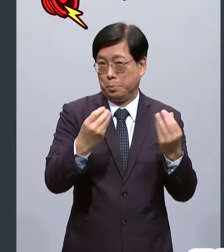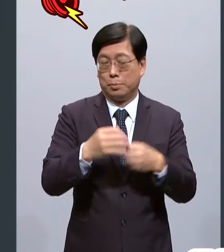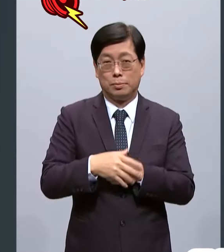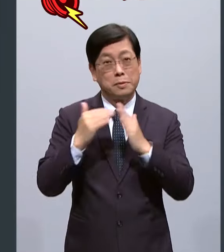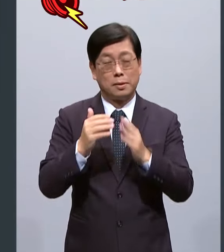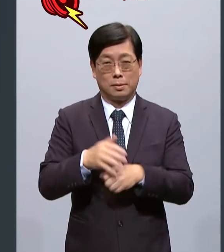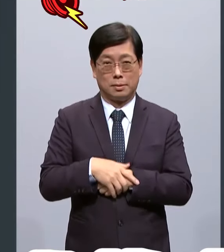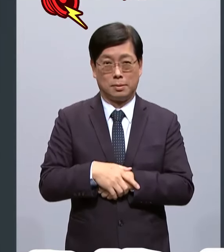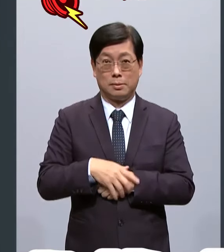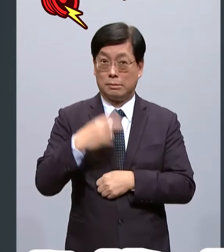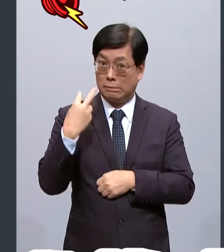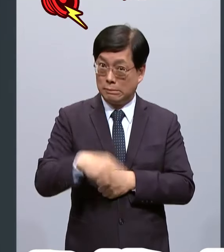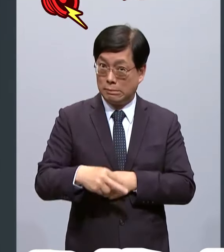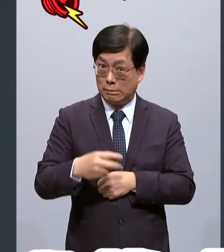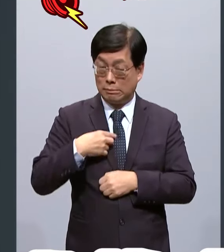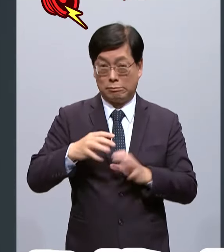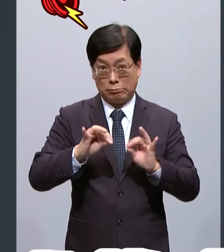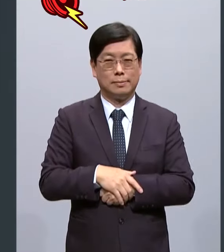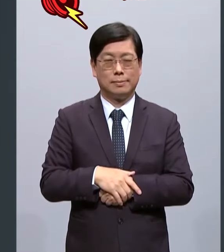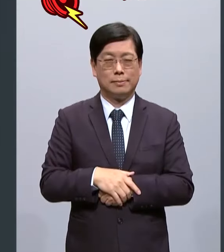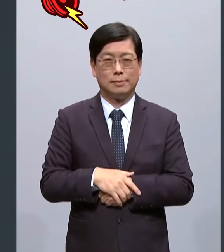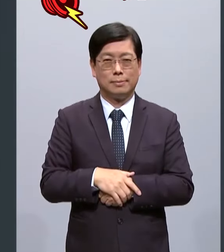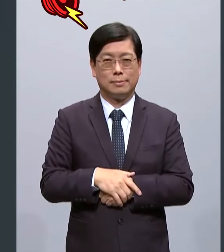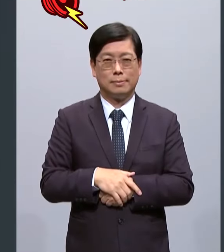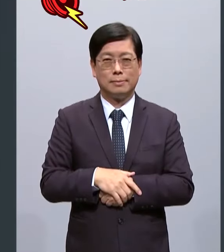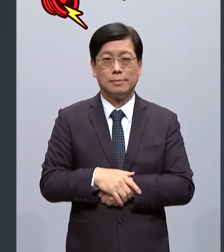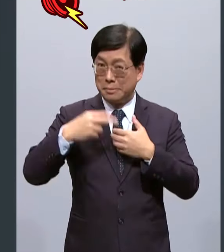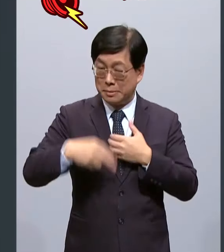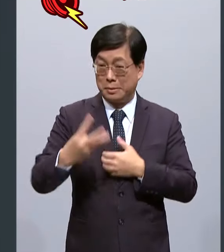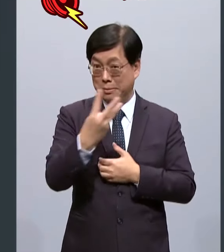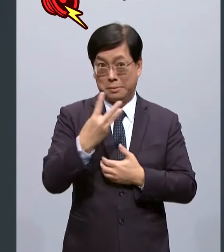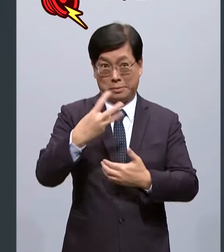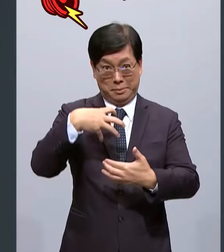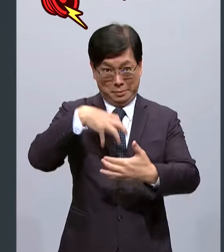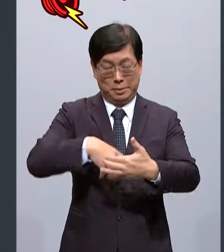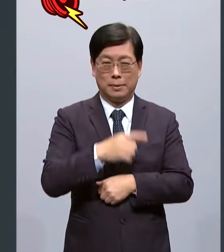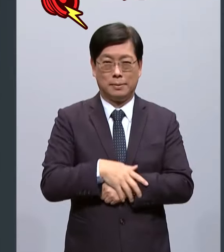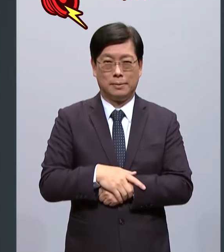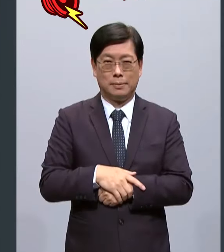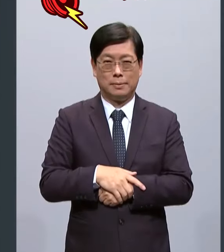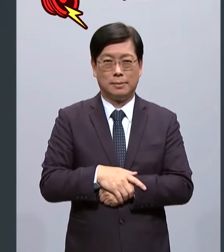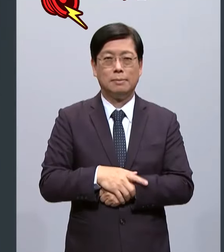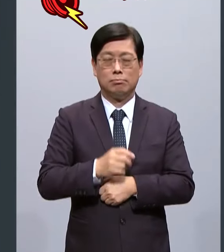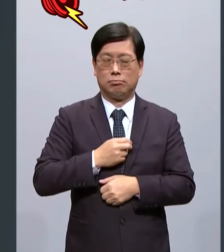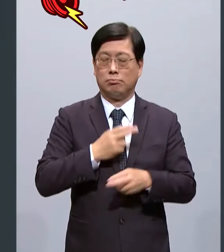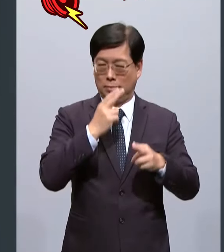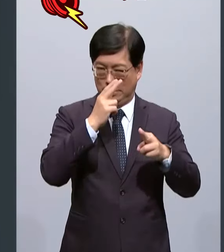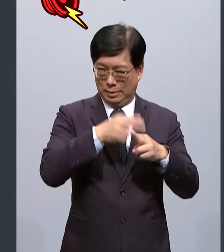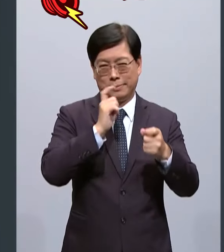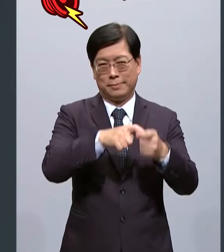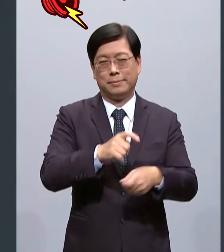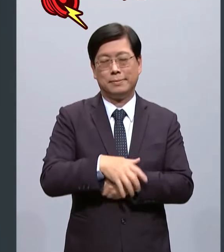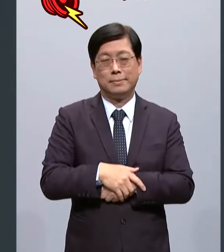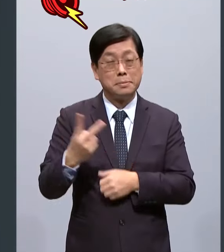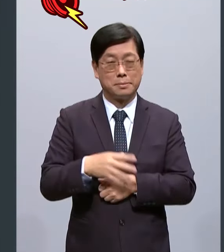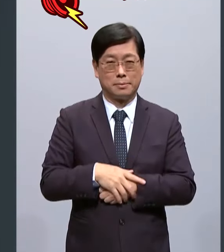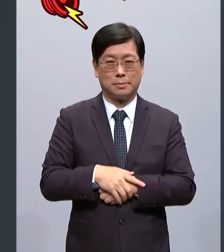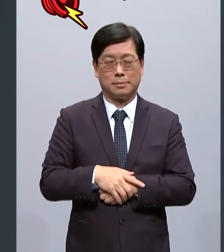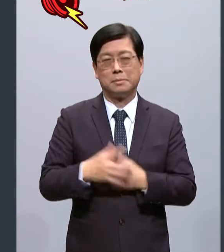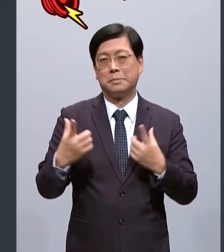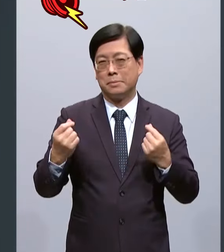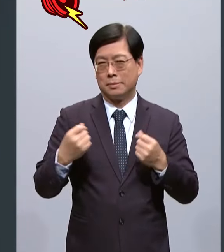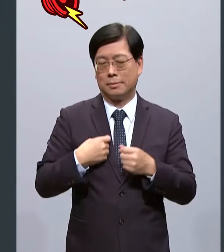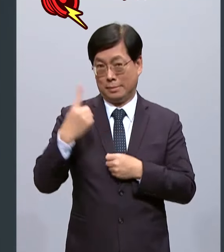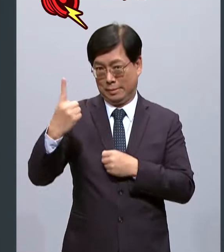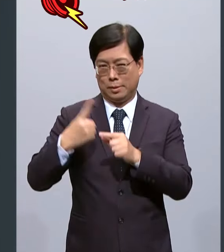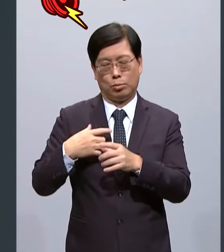没有炒房而且也没有炒地皮的人另外三组当中我也是唯一一组走信赖台湾这条路他们两组都是秉